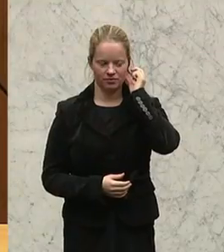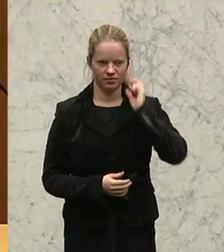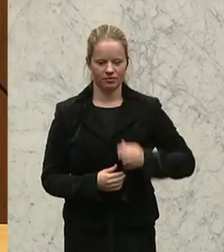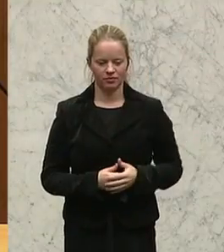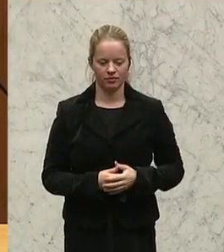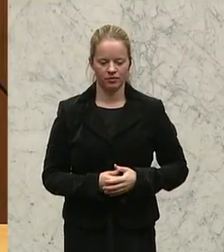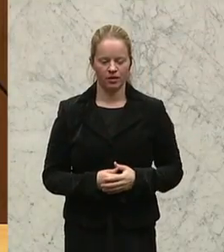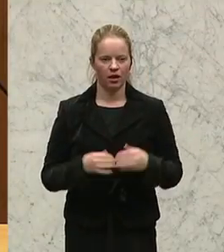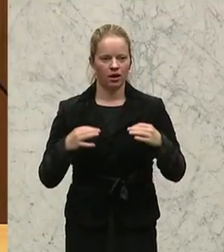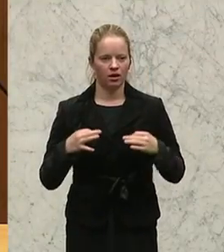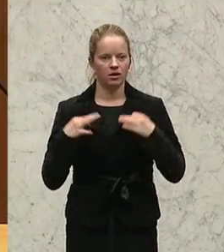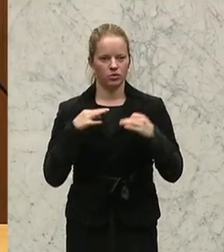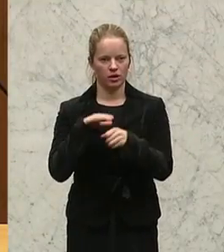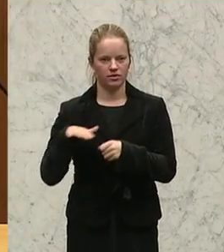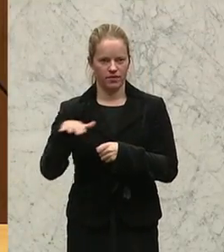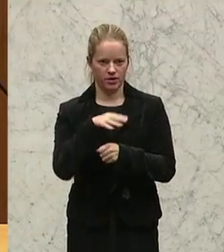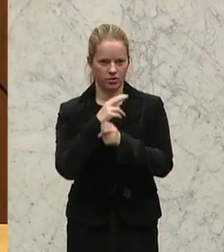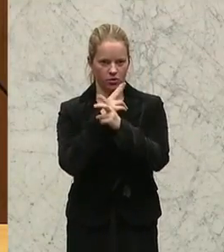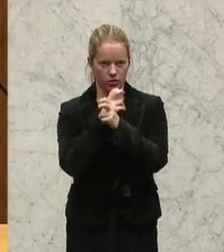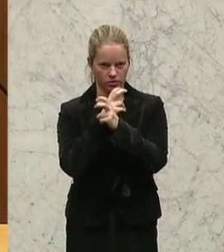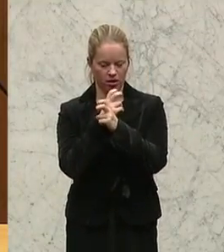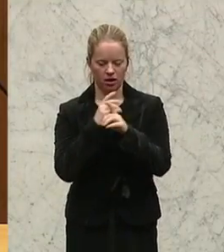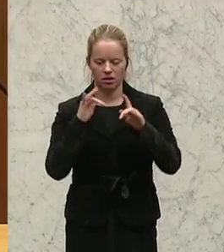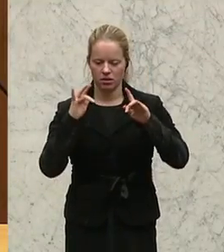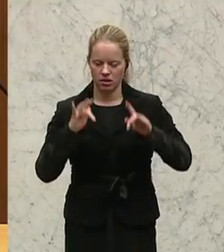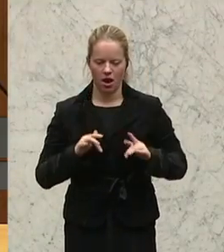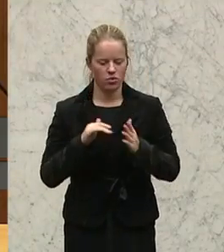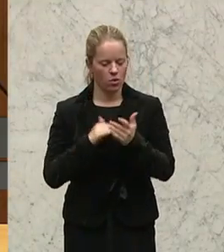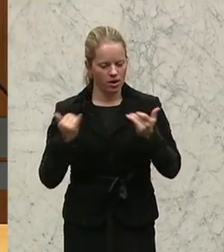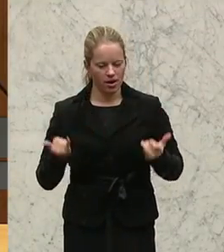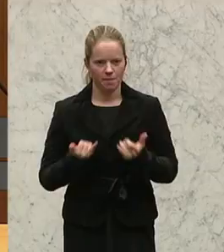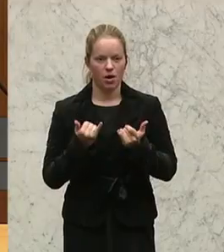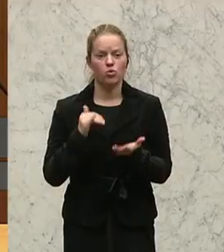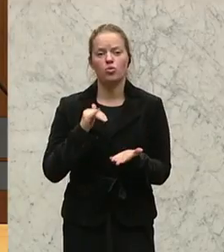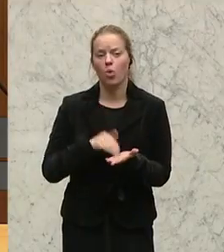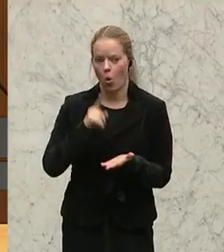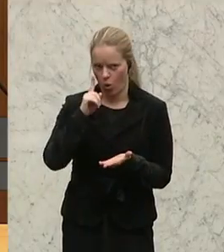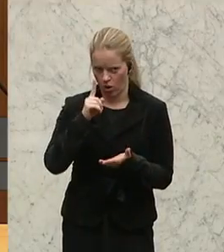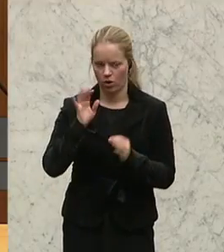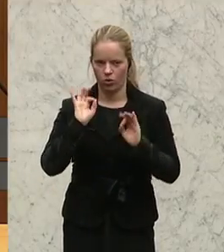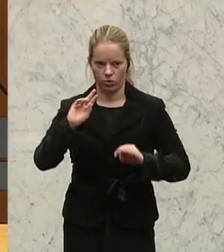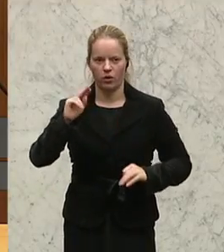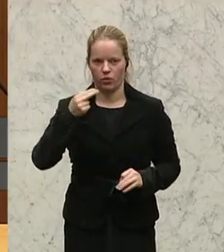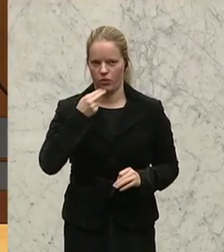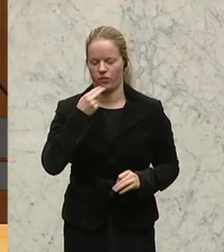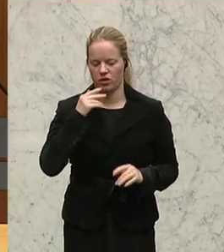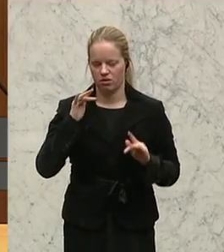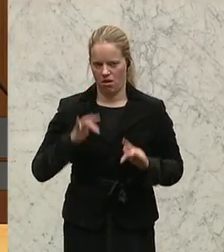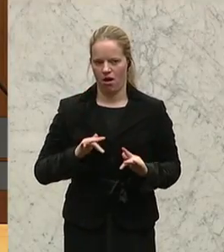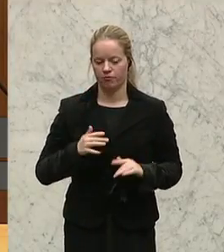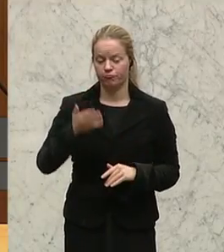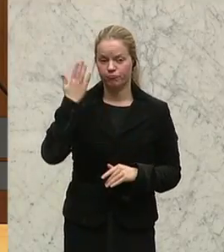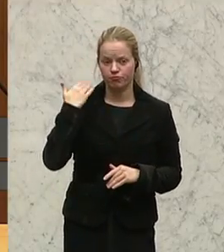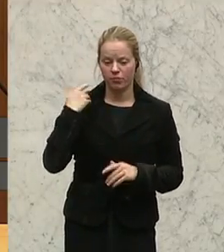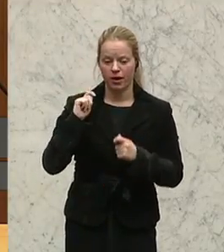Das Gesundheitswesen in Österreich genießt einen nach wie vor noch guten Ruf. Vergangene Reformen